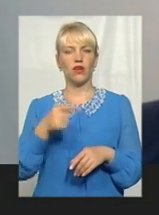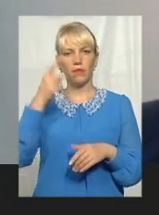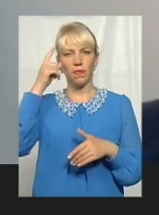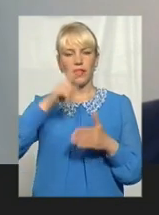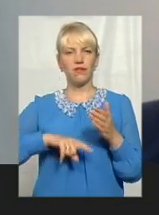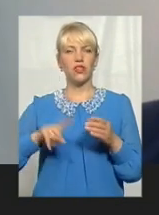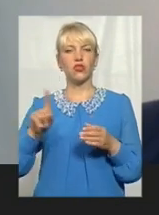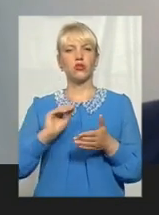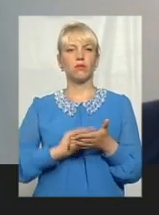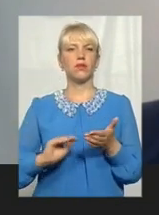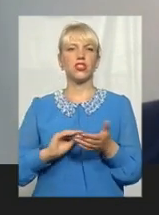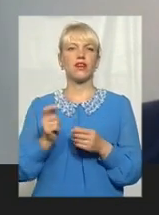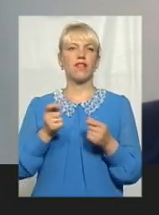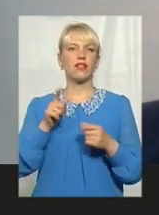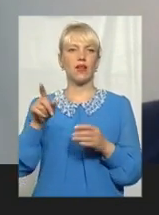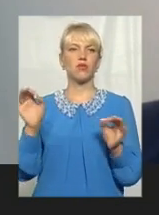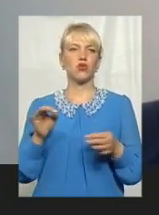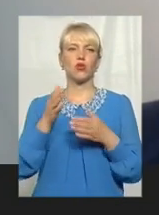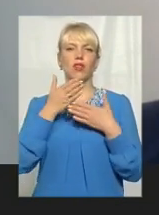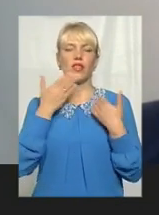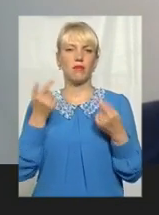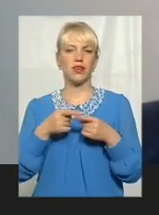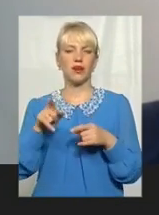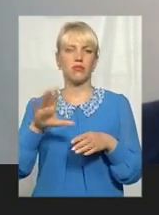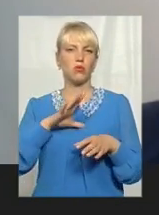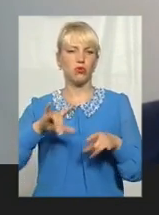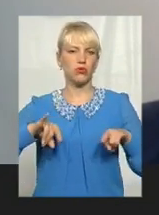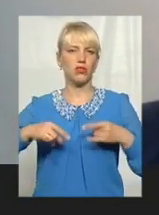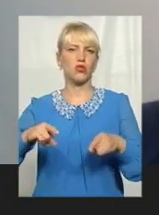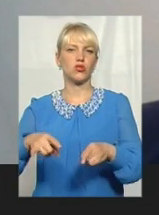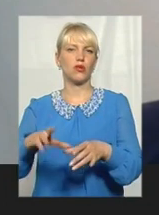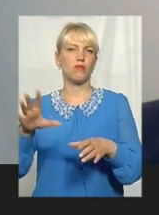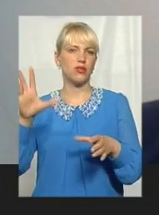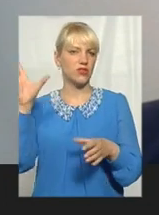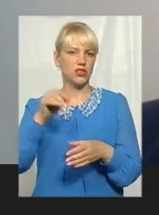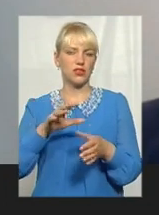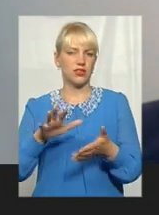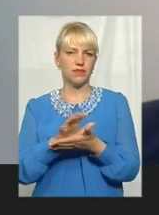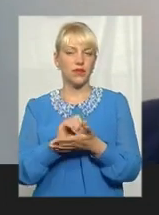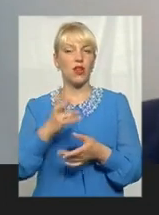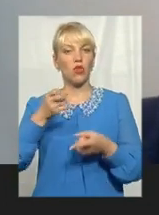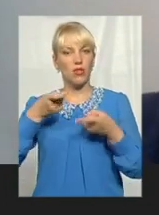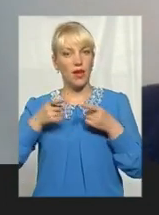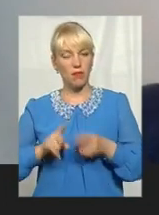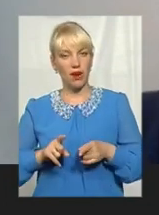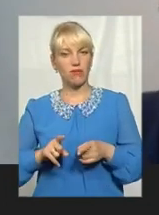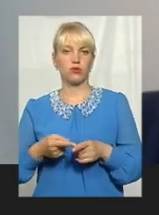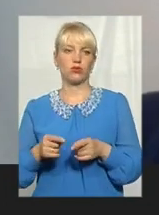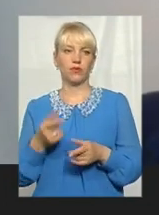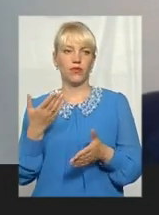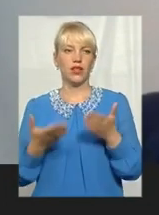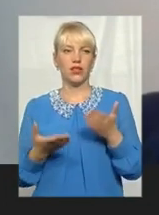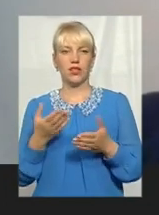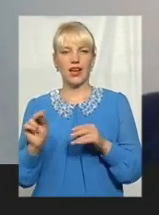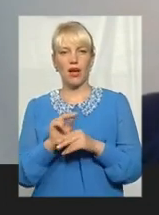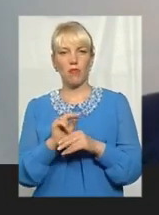влада, нічого там нема, там як було роздолбано, завжди так і є роздолбано. Але, направду, в